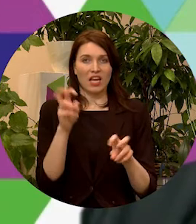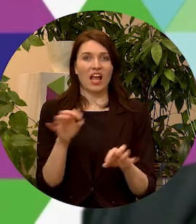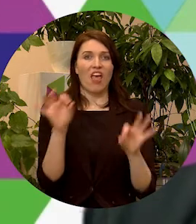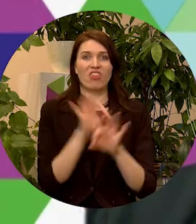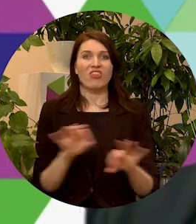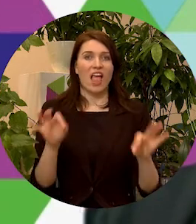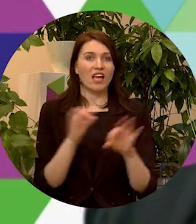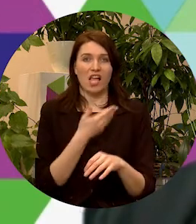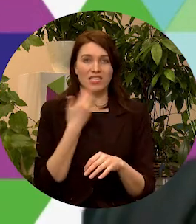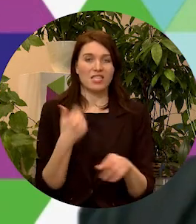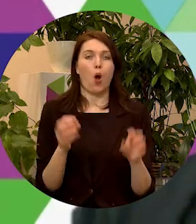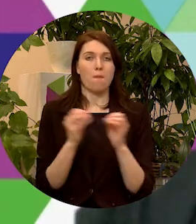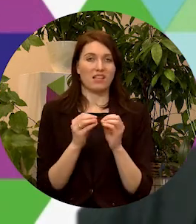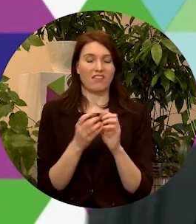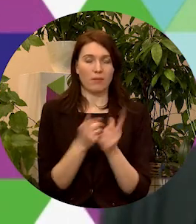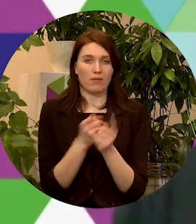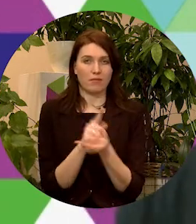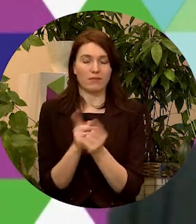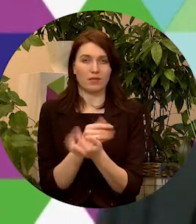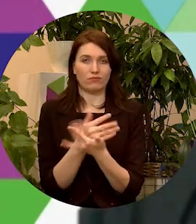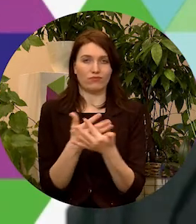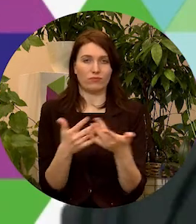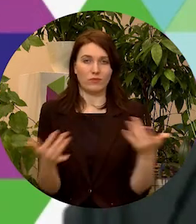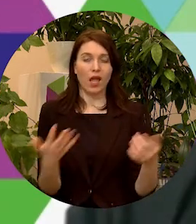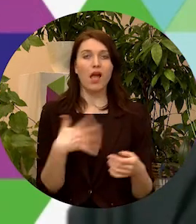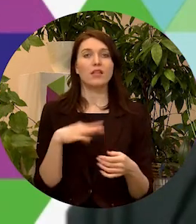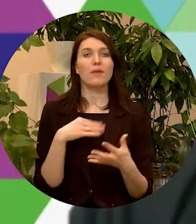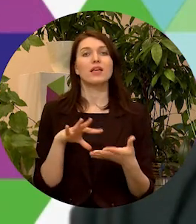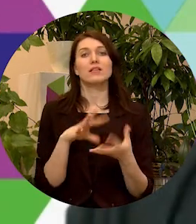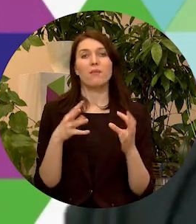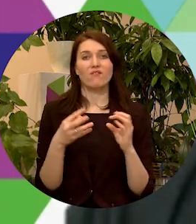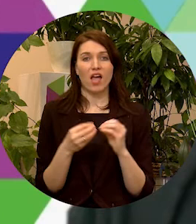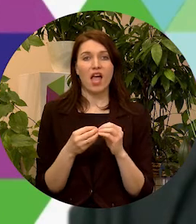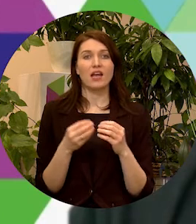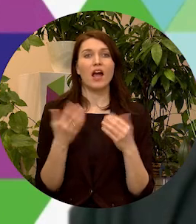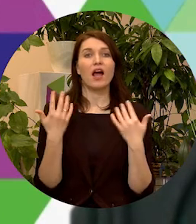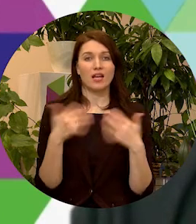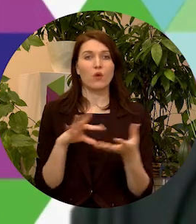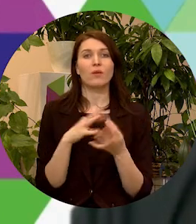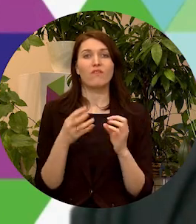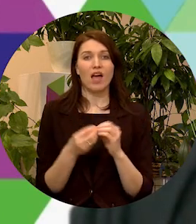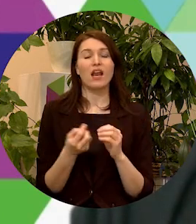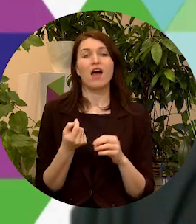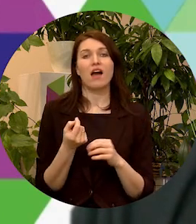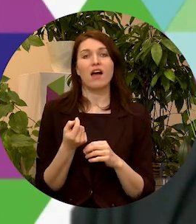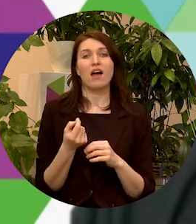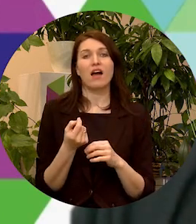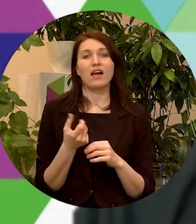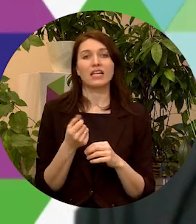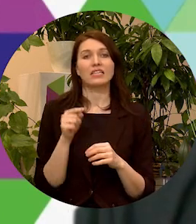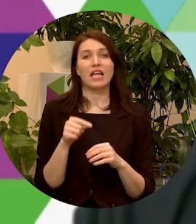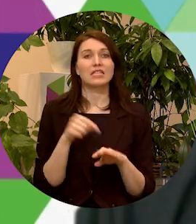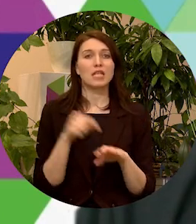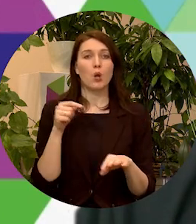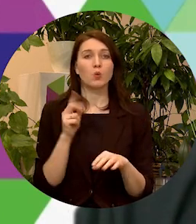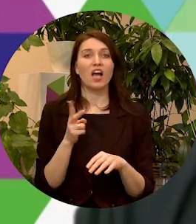pastāvīgi, diemžēl. Un mēs rēķināmies, nu jau rēķināmies gandrīz vai tāda sajūta ar